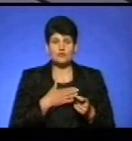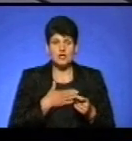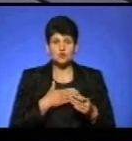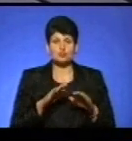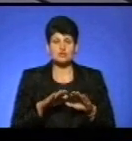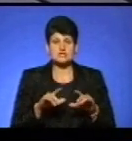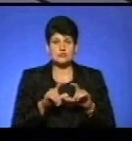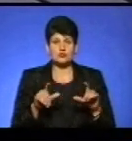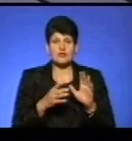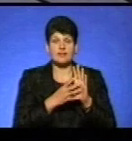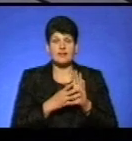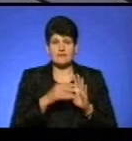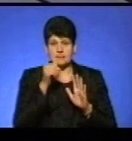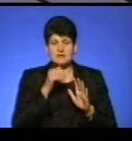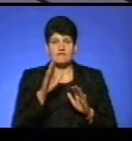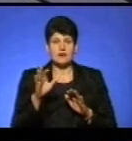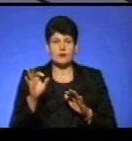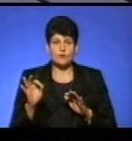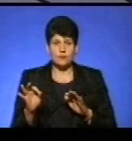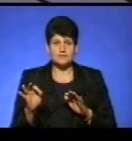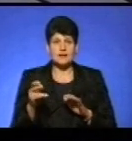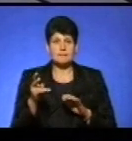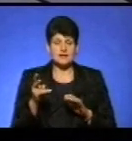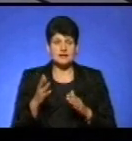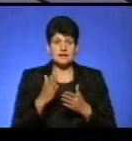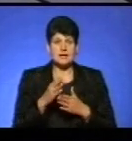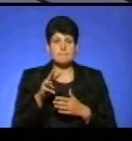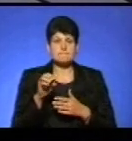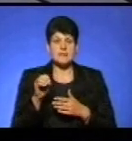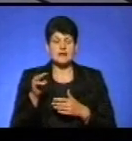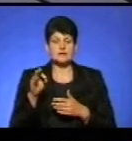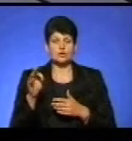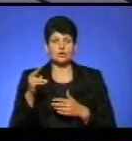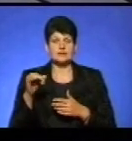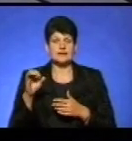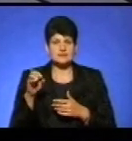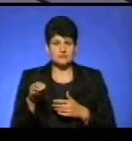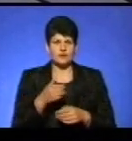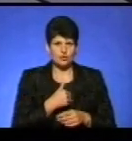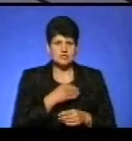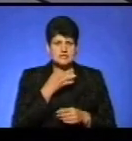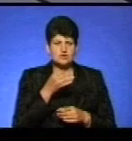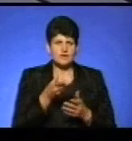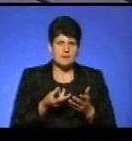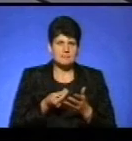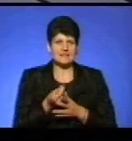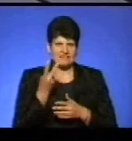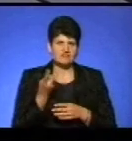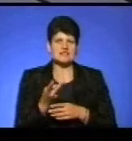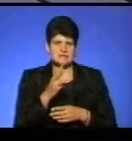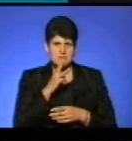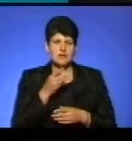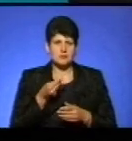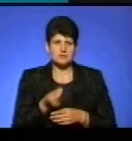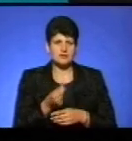садочку вже 9 місяців виконуюча обов'язки і паралельно є методистом в даному садочку? Ви хочете сказати, ви її платите дві заробітні плати?